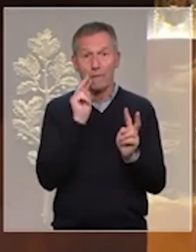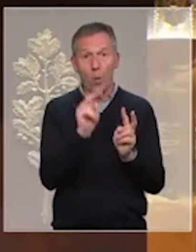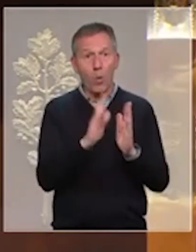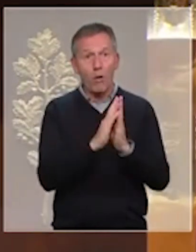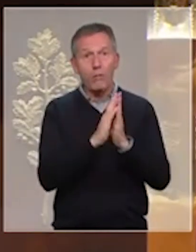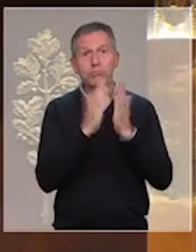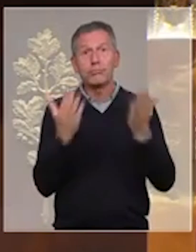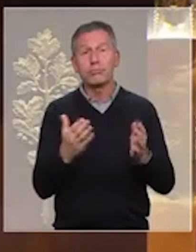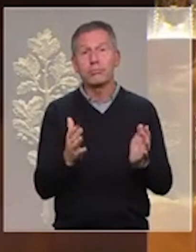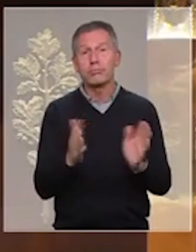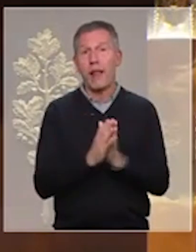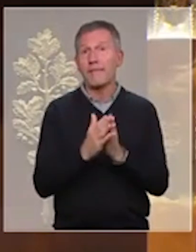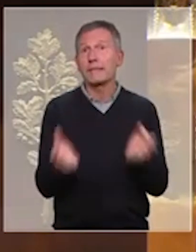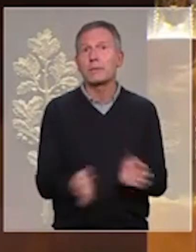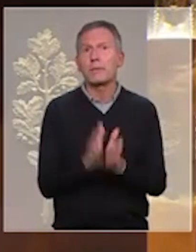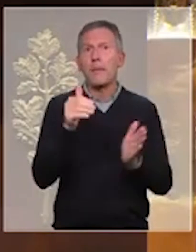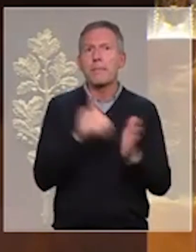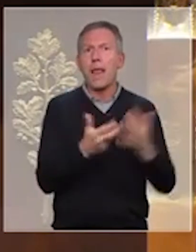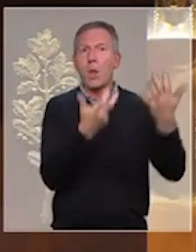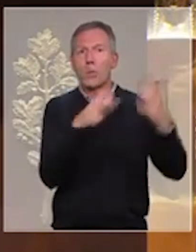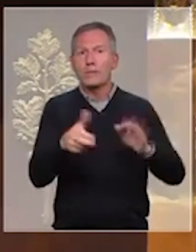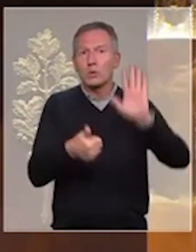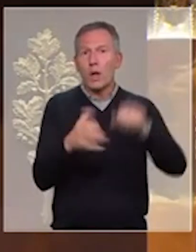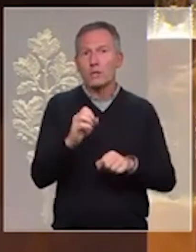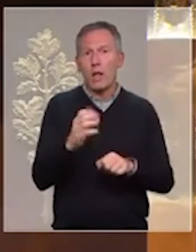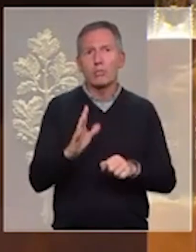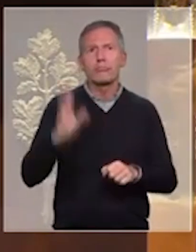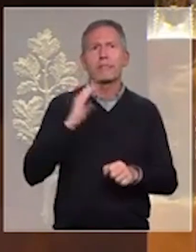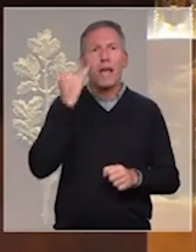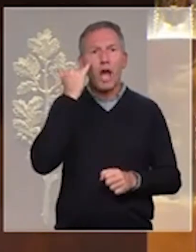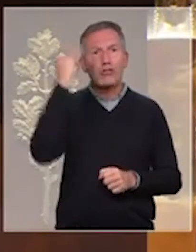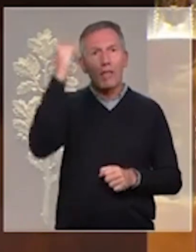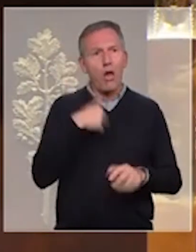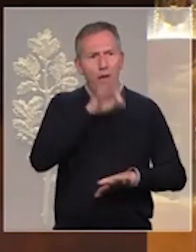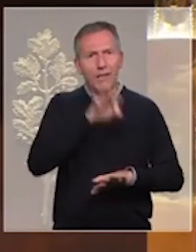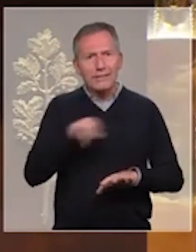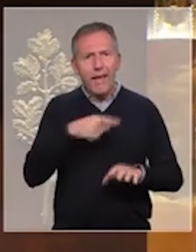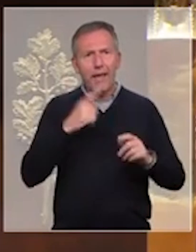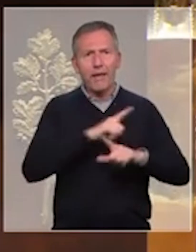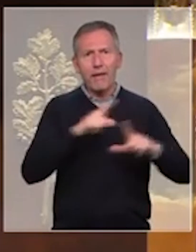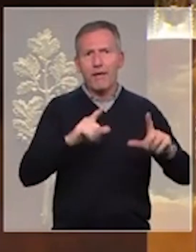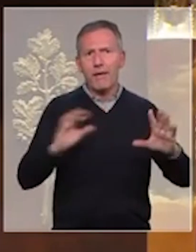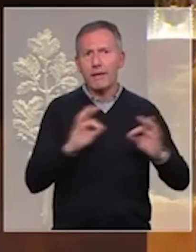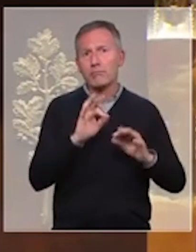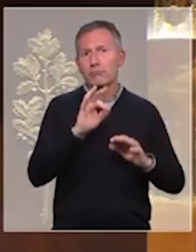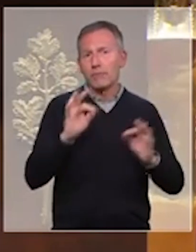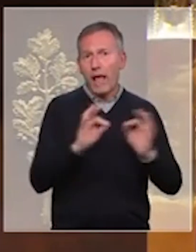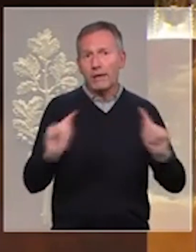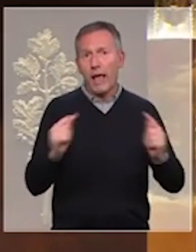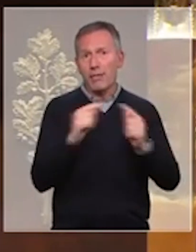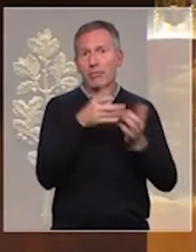exceptionnel édité en 1660 de grands ingénieurs, cartographes, voyageurs et écrivains français,